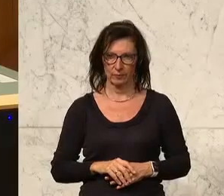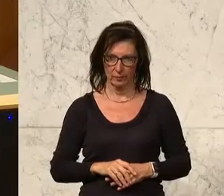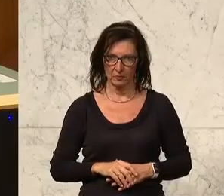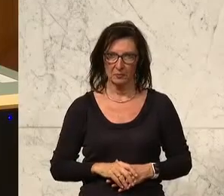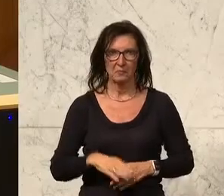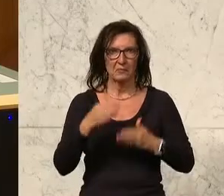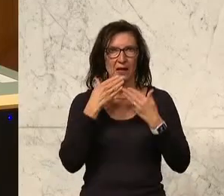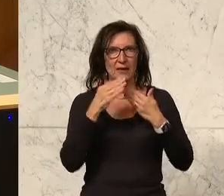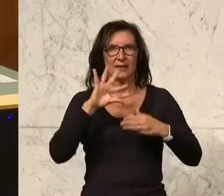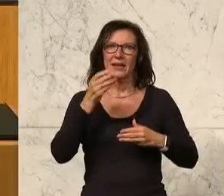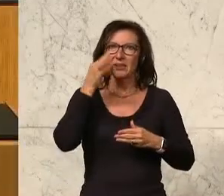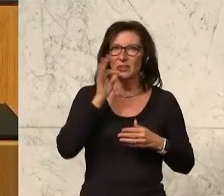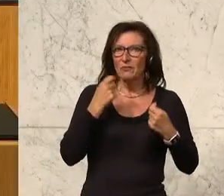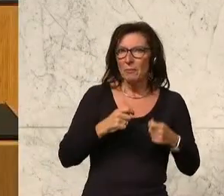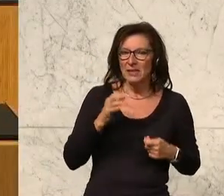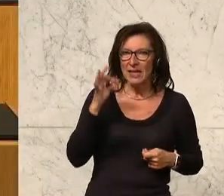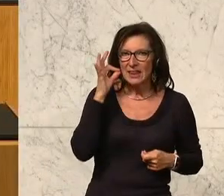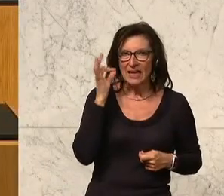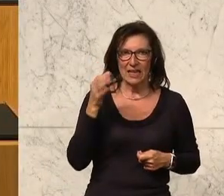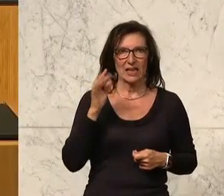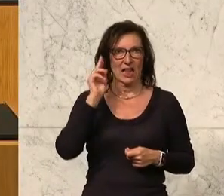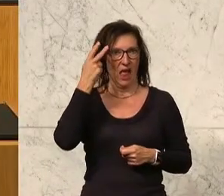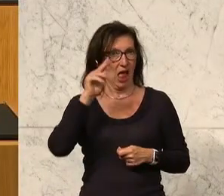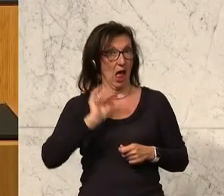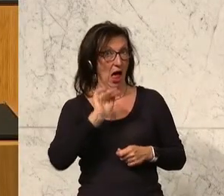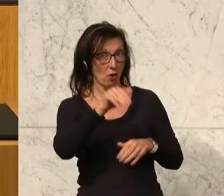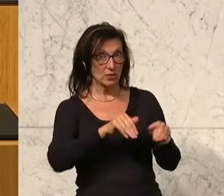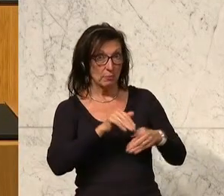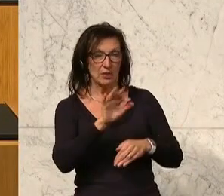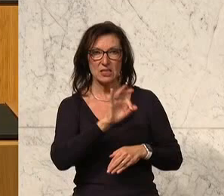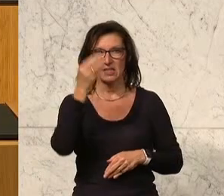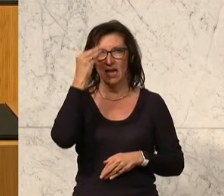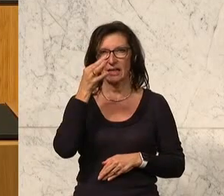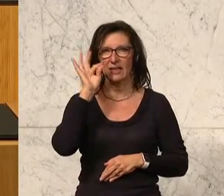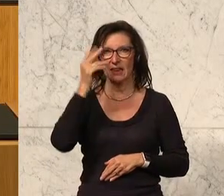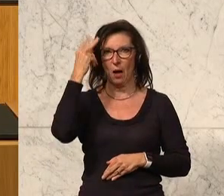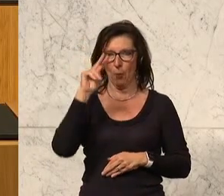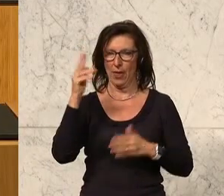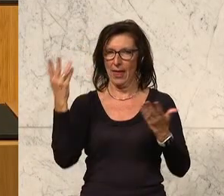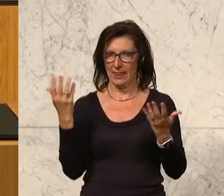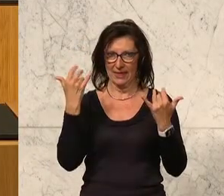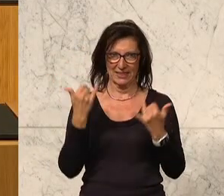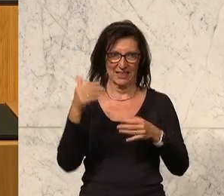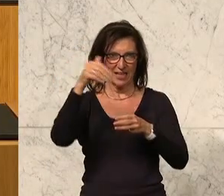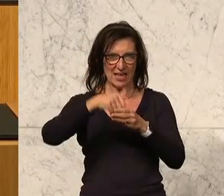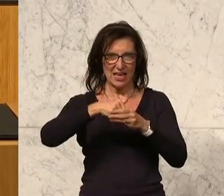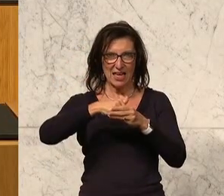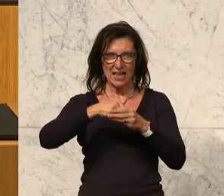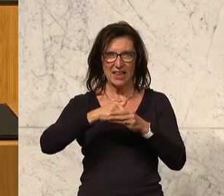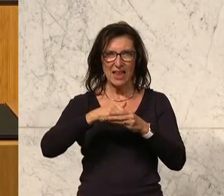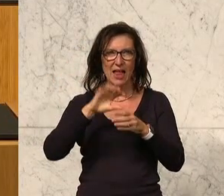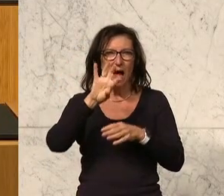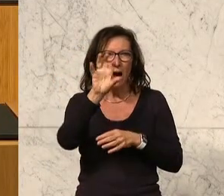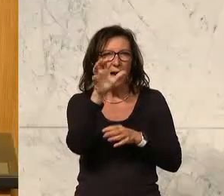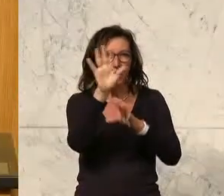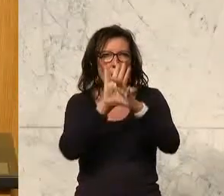Dankeschön, Frau Präsidentin, Herr Außenminister, sehr geehrte Damen und Herren. Es geht hier um die kleine Region Bergkarabach.